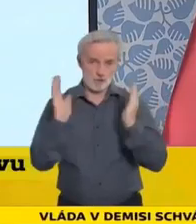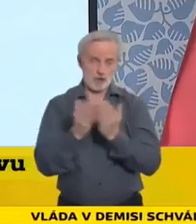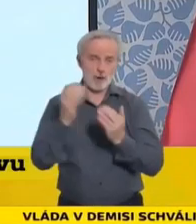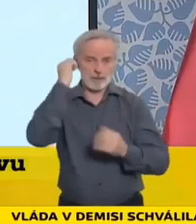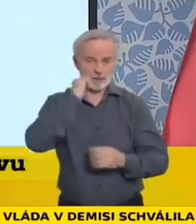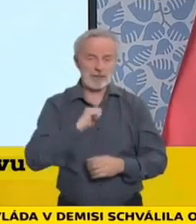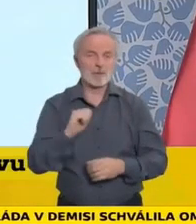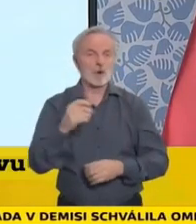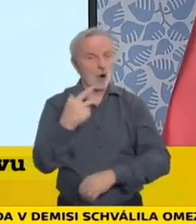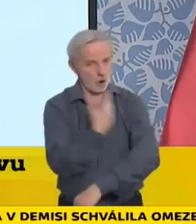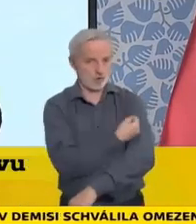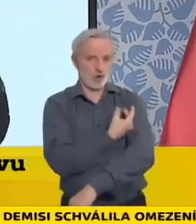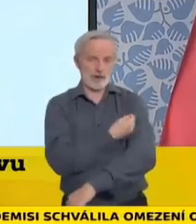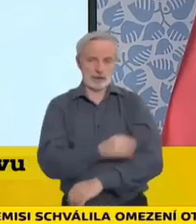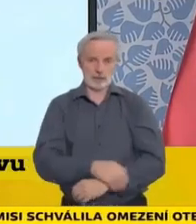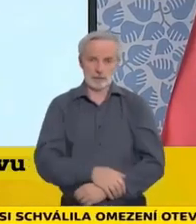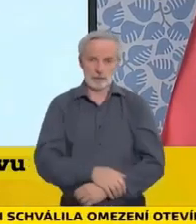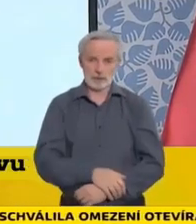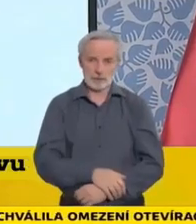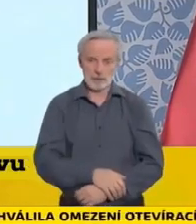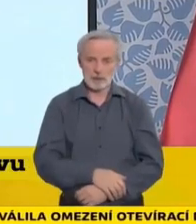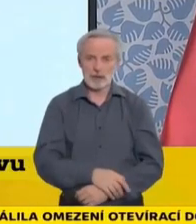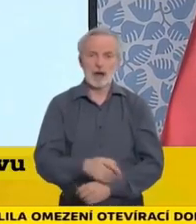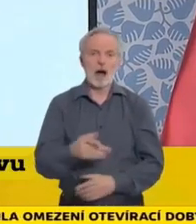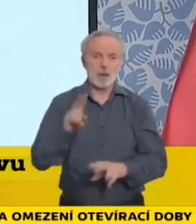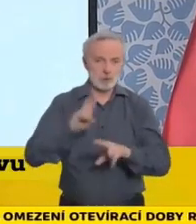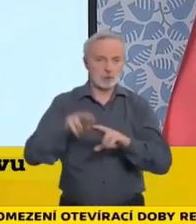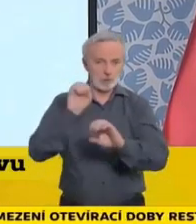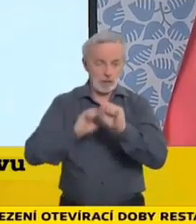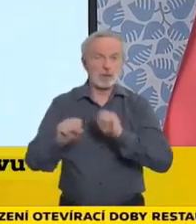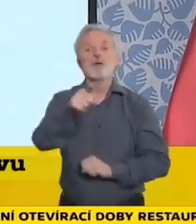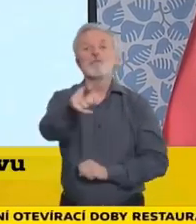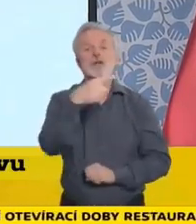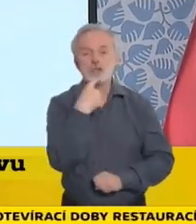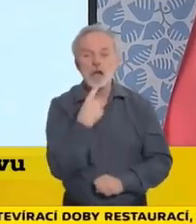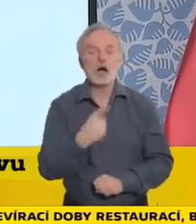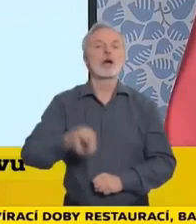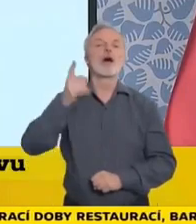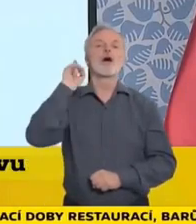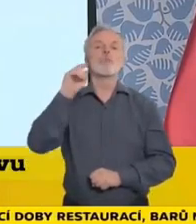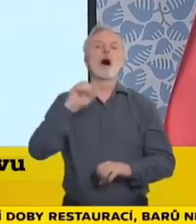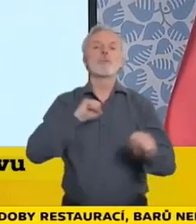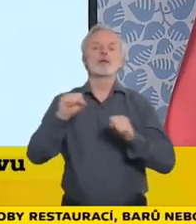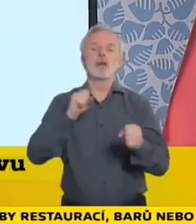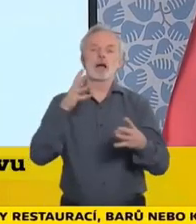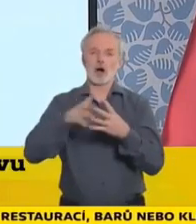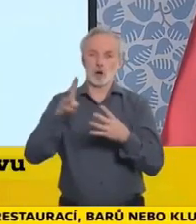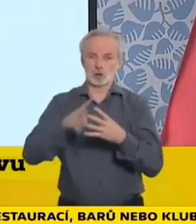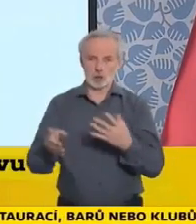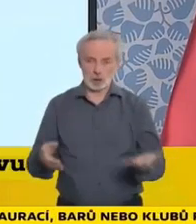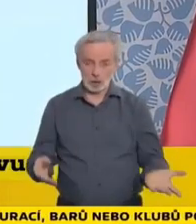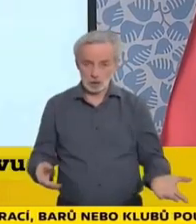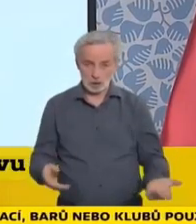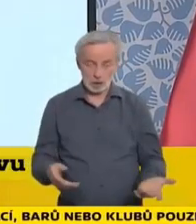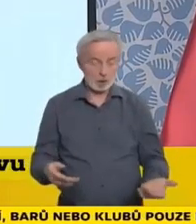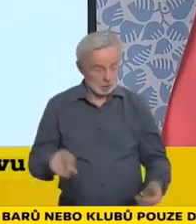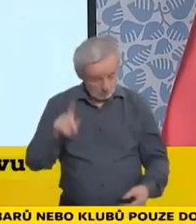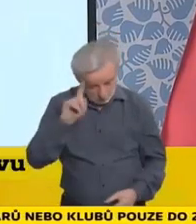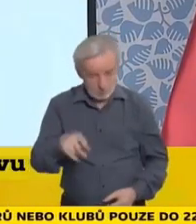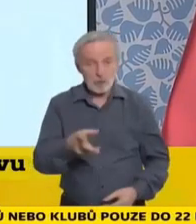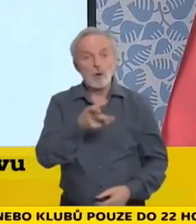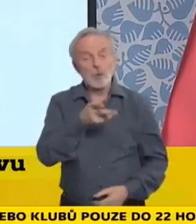jehu. Ano, řeknete, máme to kontrolovat, ano. Myslím, že policie se snaží, hygiena se snaží, ale